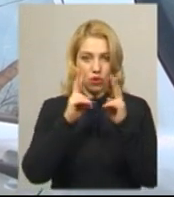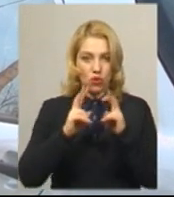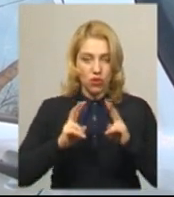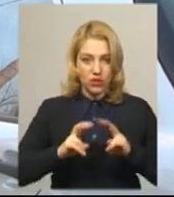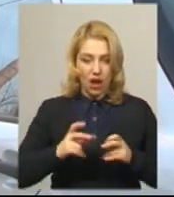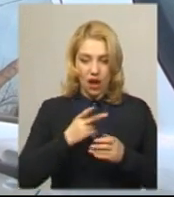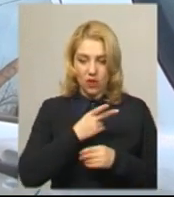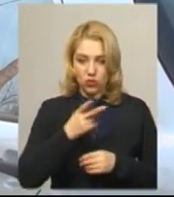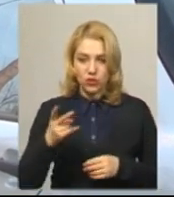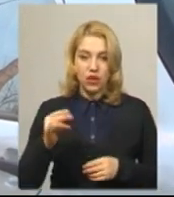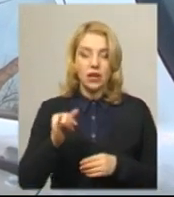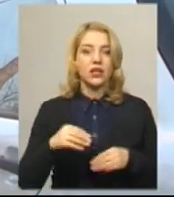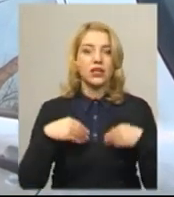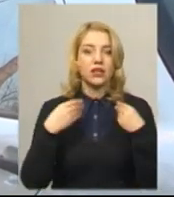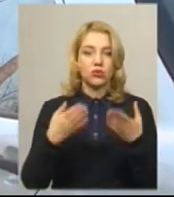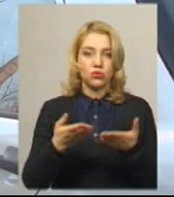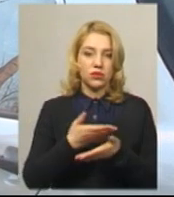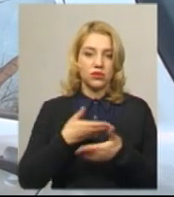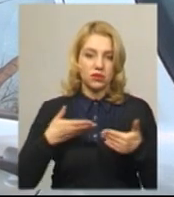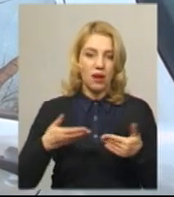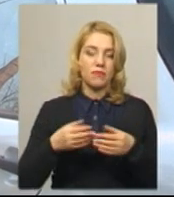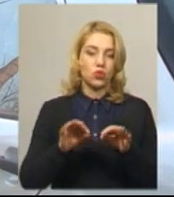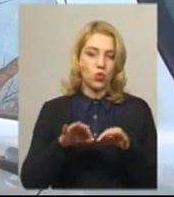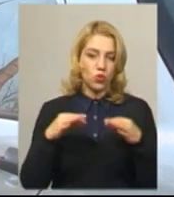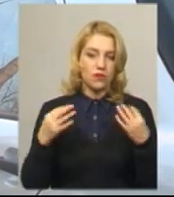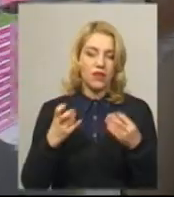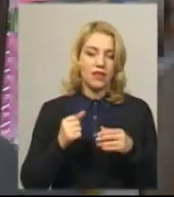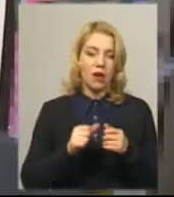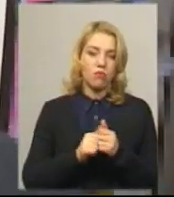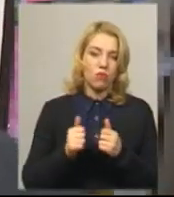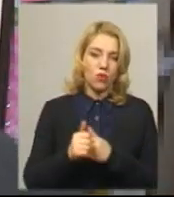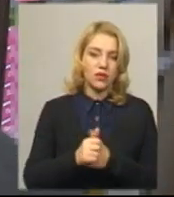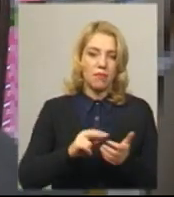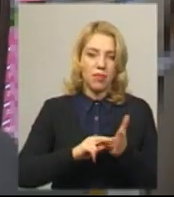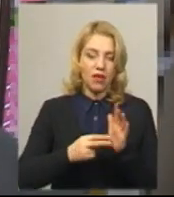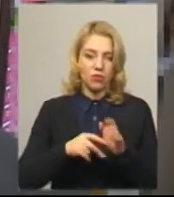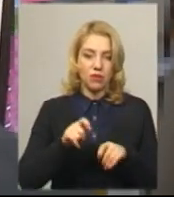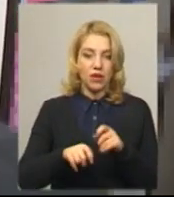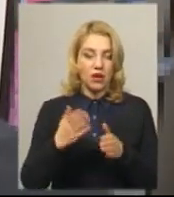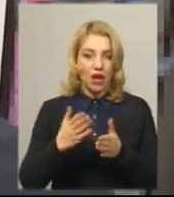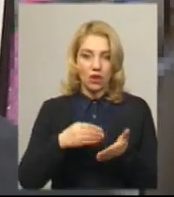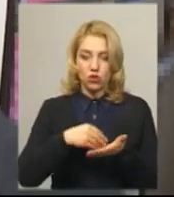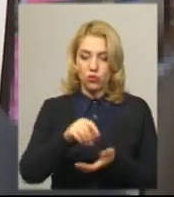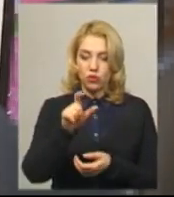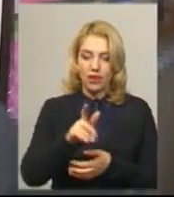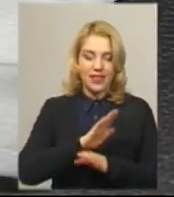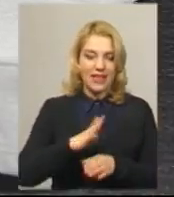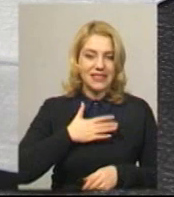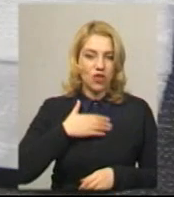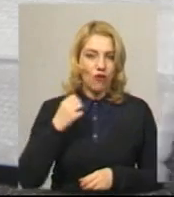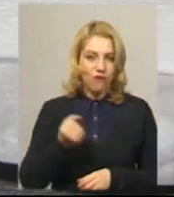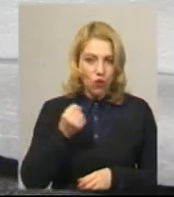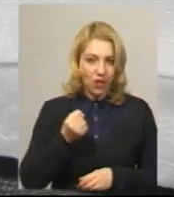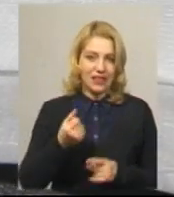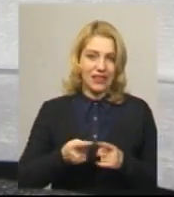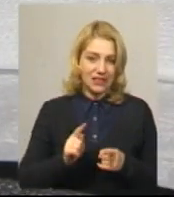мають надати нам дозвіл на позапланову перевірку. Якщо покупець не задоволений якістю придбаного товару, він може